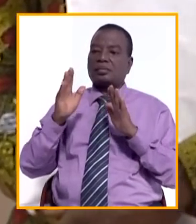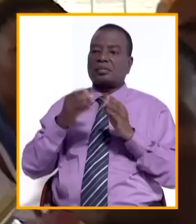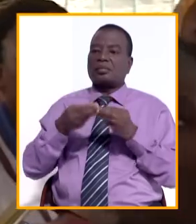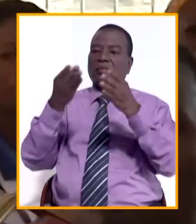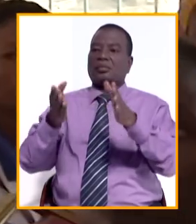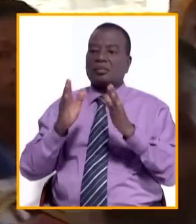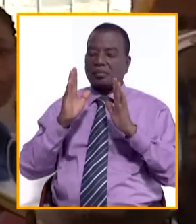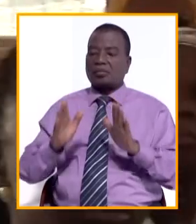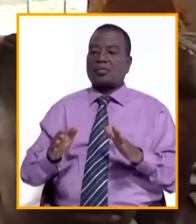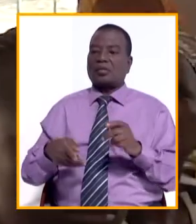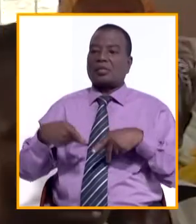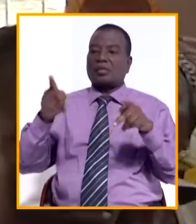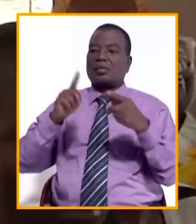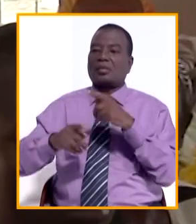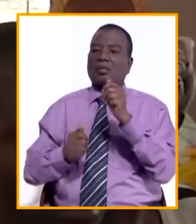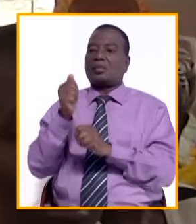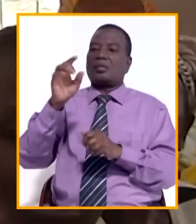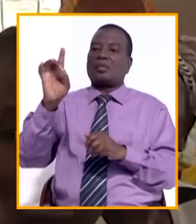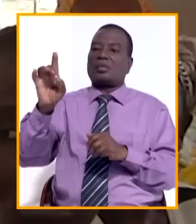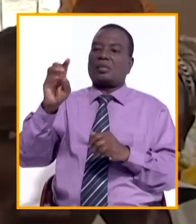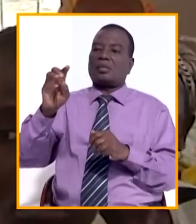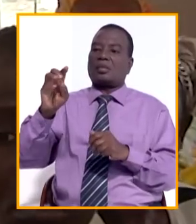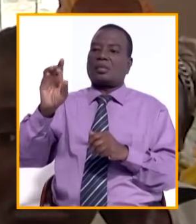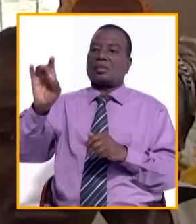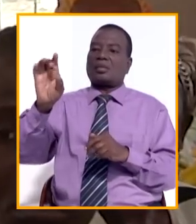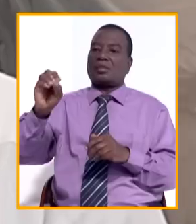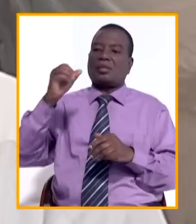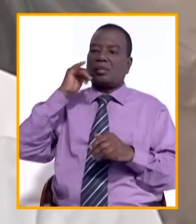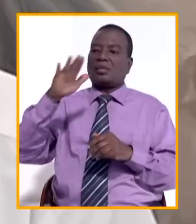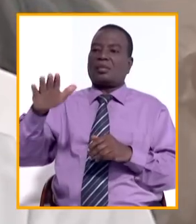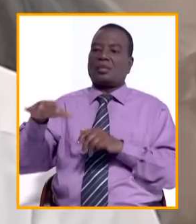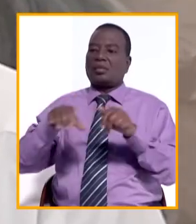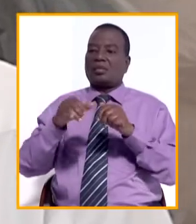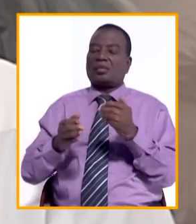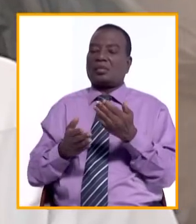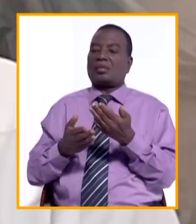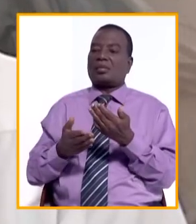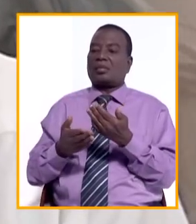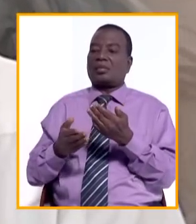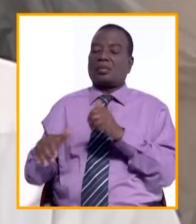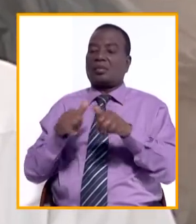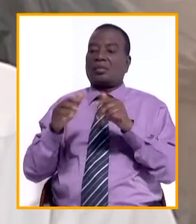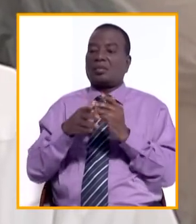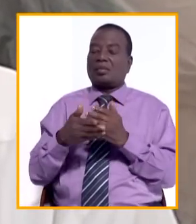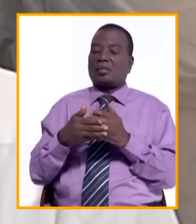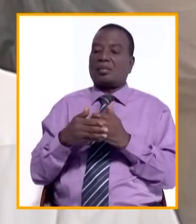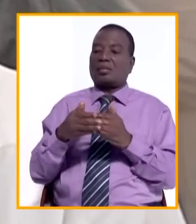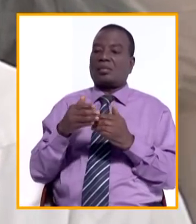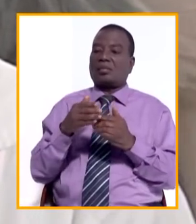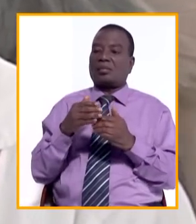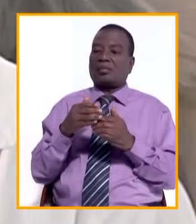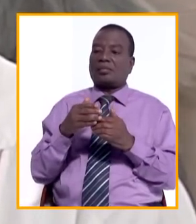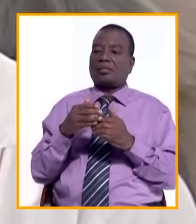permis à plus de 80 femmes de la localité de mener à bien leurs activités génératrices de revenus. Il y avait plus de 100 000.